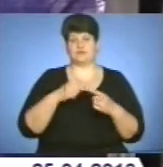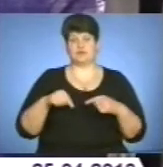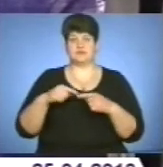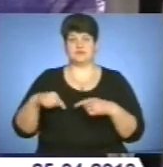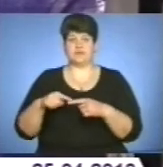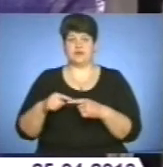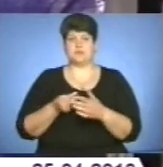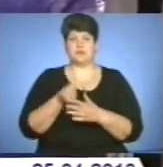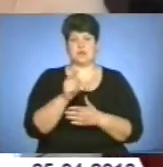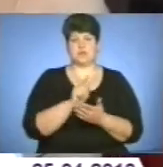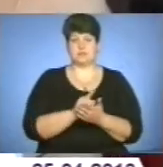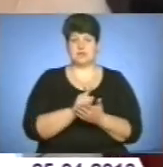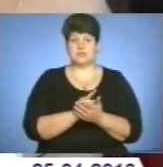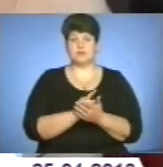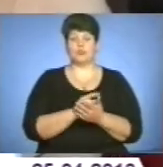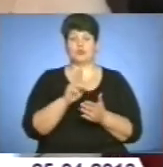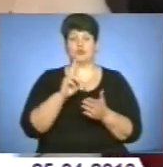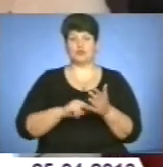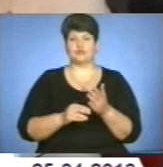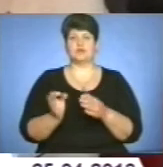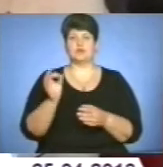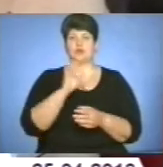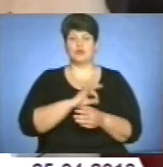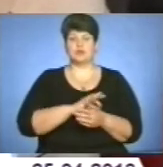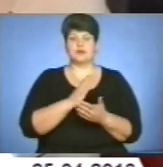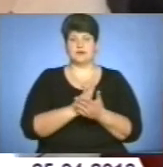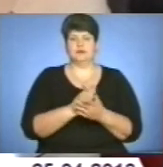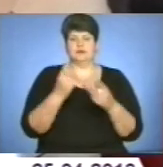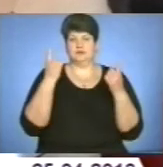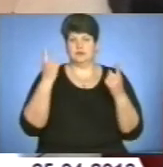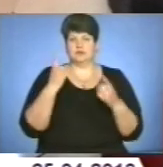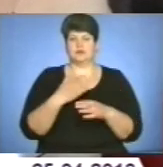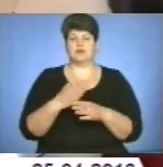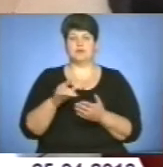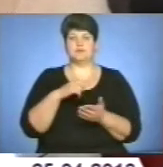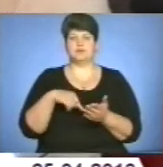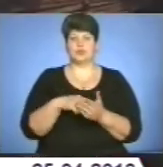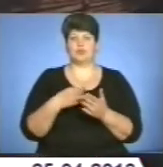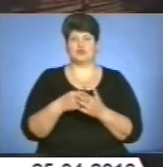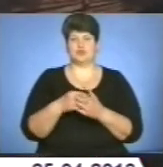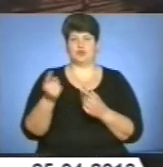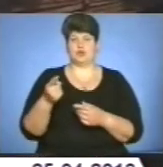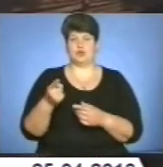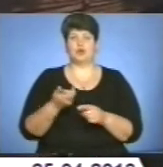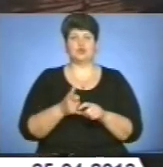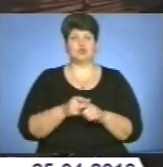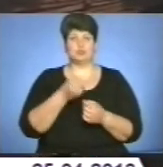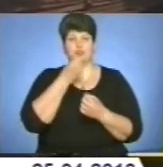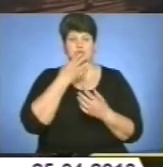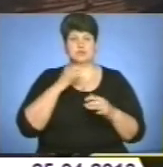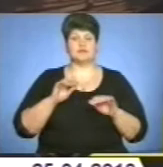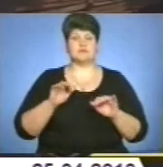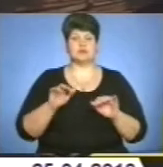виплачують пенсії. Податкові надходження становлять леву частку міського бюджету Тернополя. Дуже позитивний захід, тому що